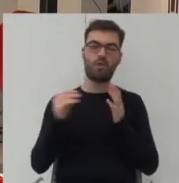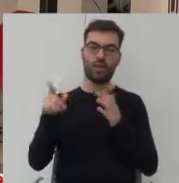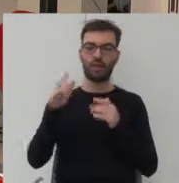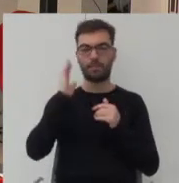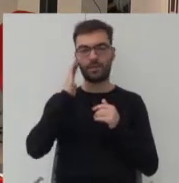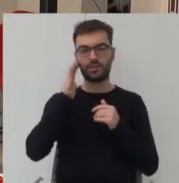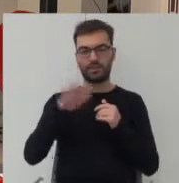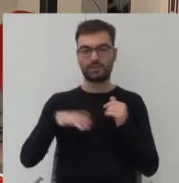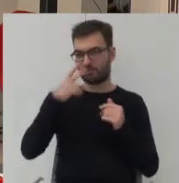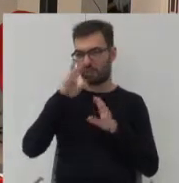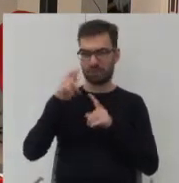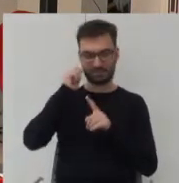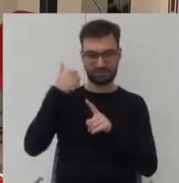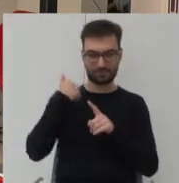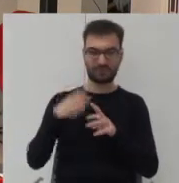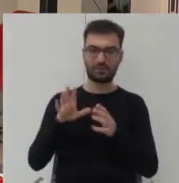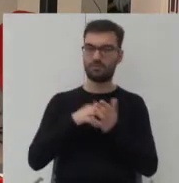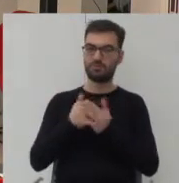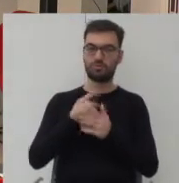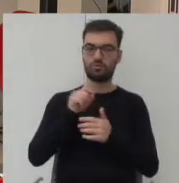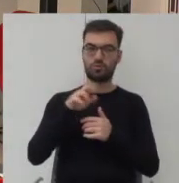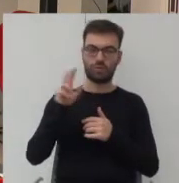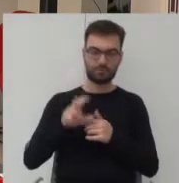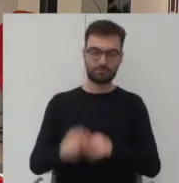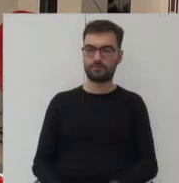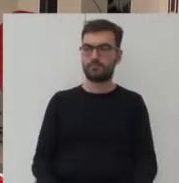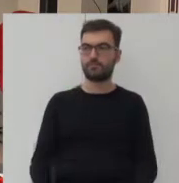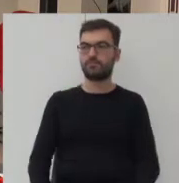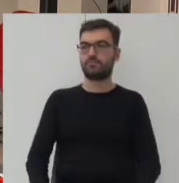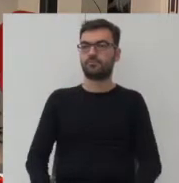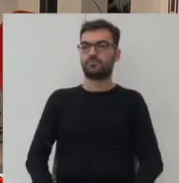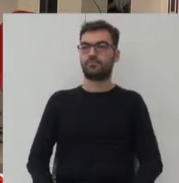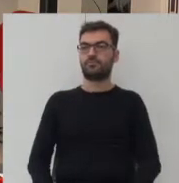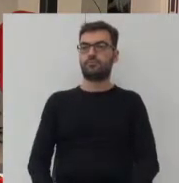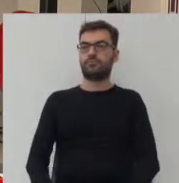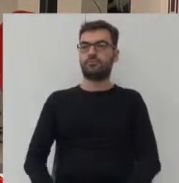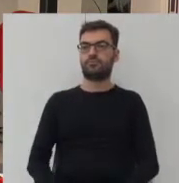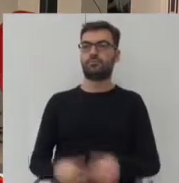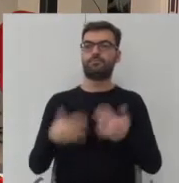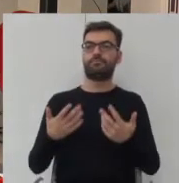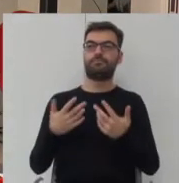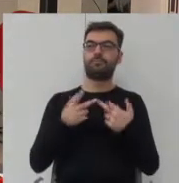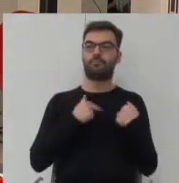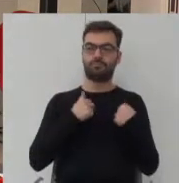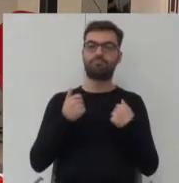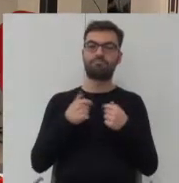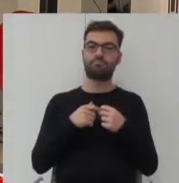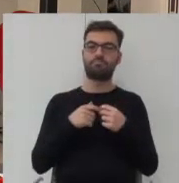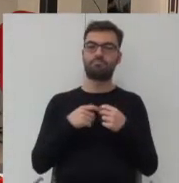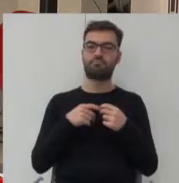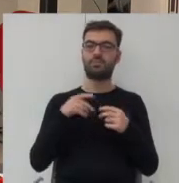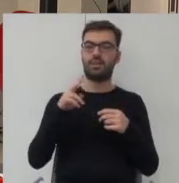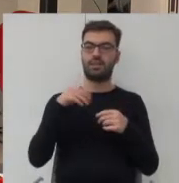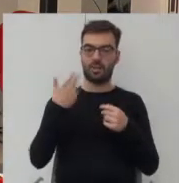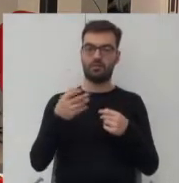zamieszkiwania które pani tutaj pokazała na przykładzie Curyckim no sąd właściwie postąpił Salomonowo bo przyznał